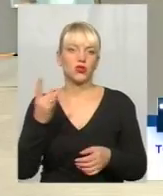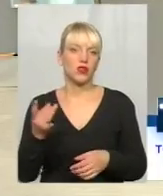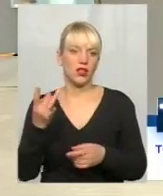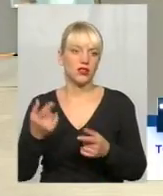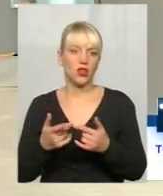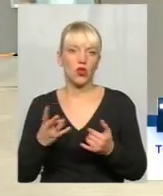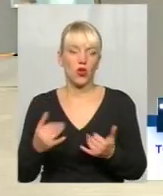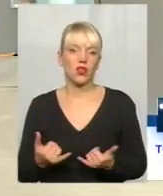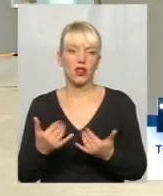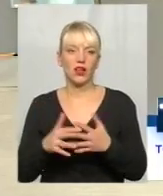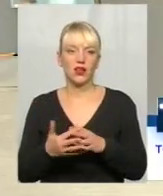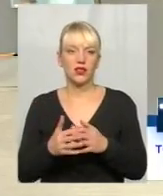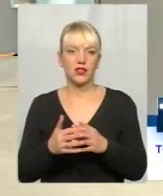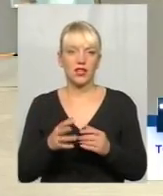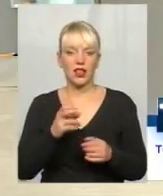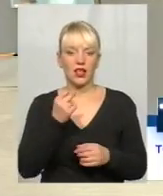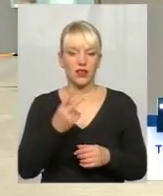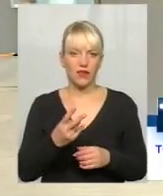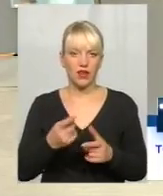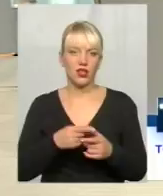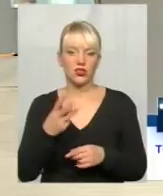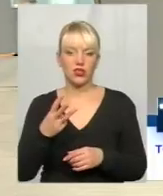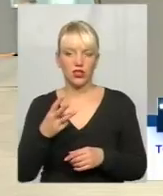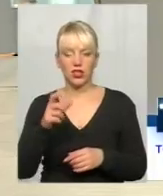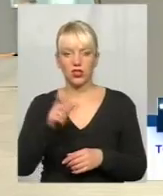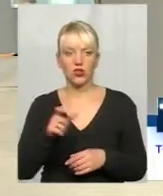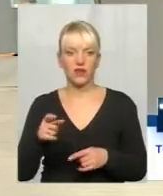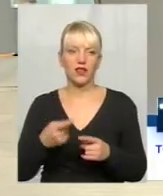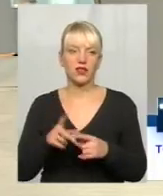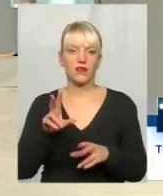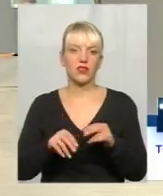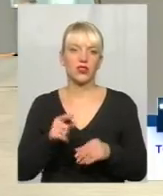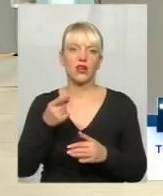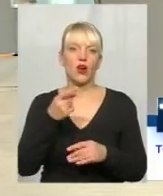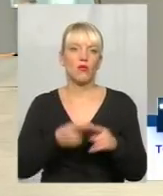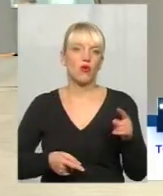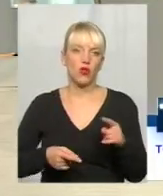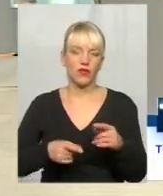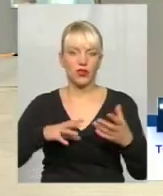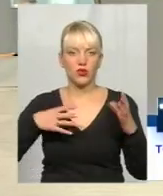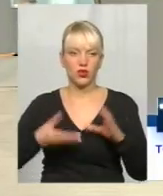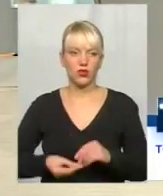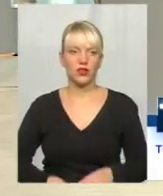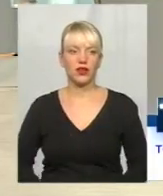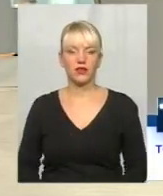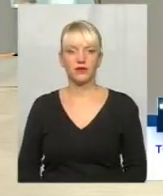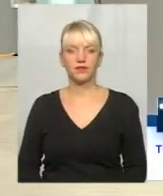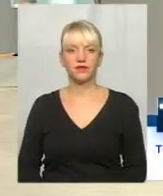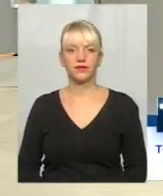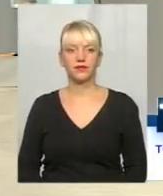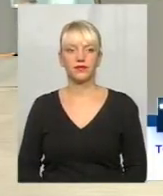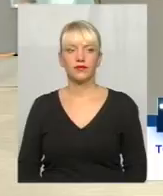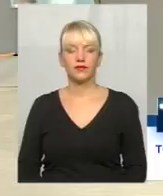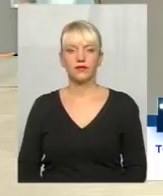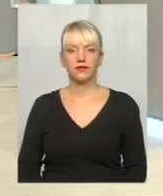села, ну, от 4 чоловіка, це вже... Це вже половина результату на виборах. відсотків, так. Так, я зрозумів. У нас